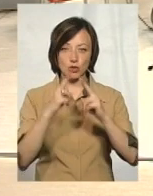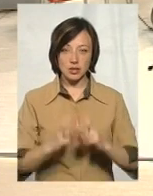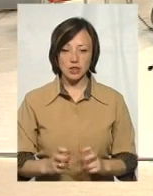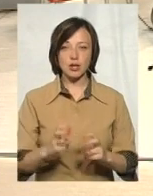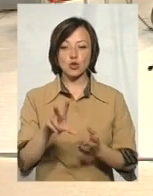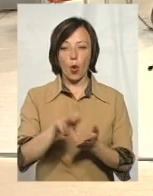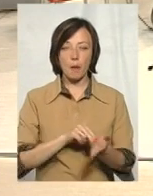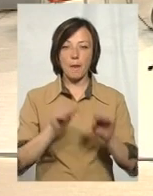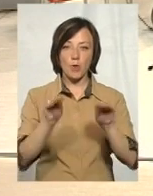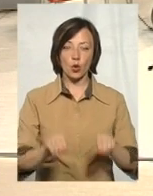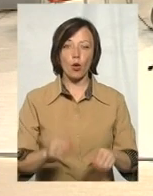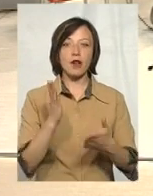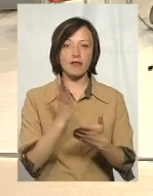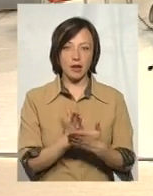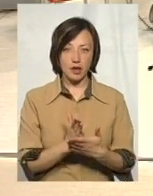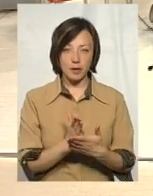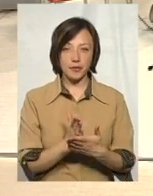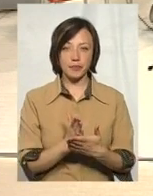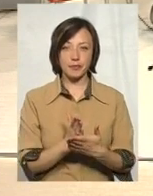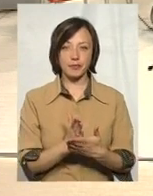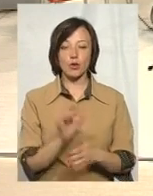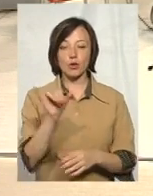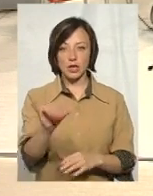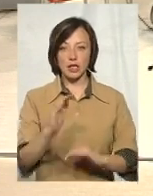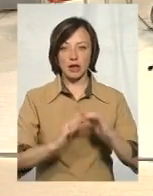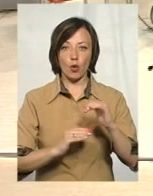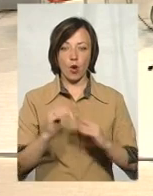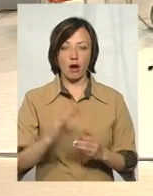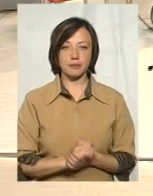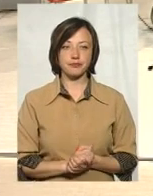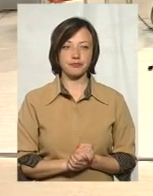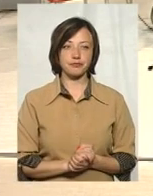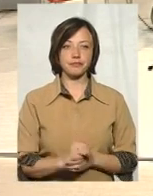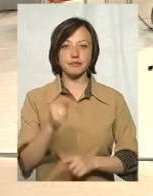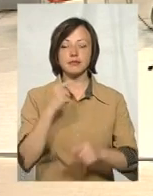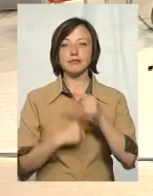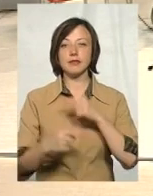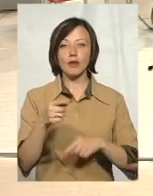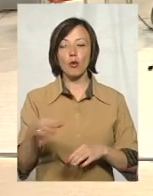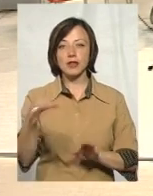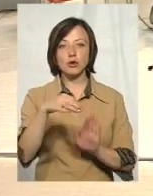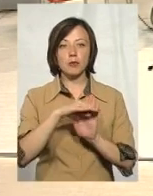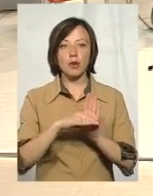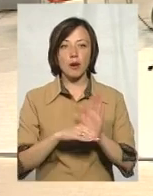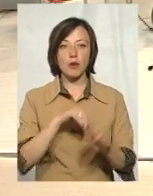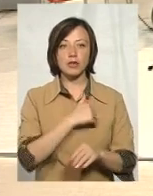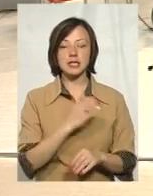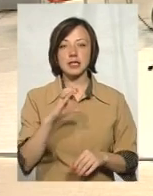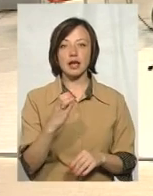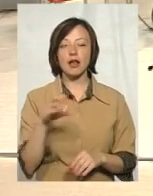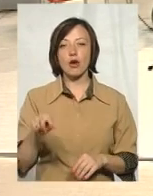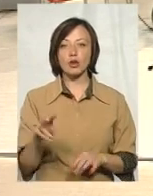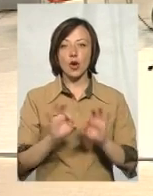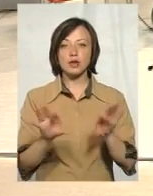з копіями протоколів є в них на руках. Повертаючись до обласної програми, я би хотіла, щоб Сергій Леонтівський